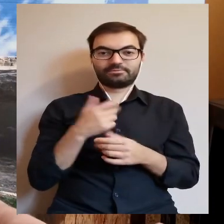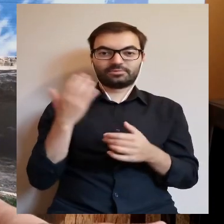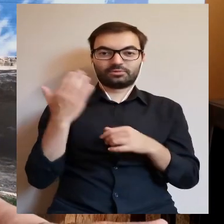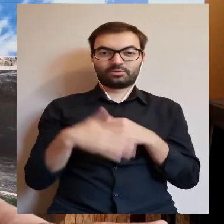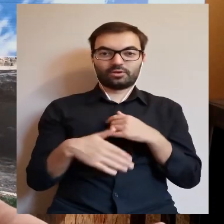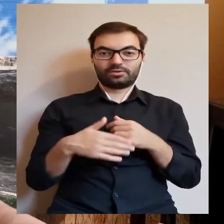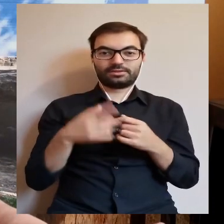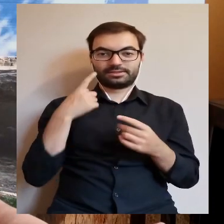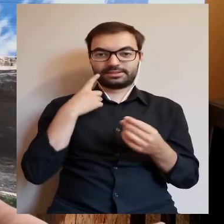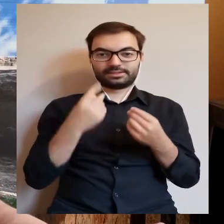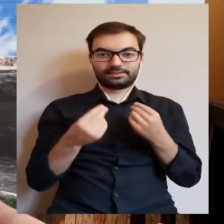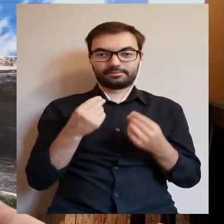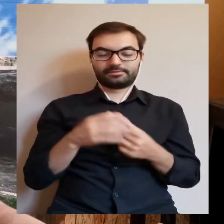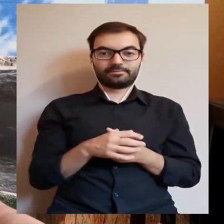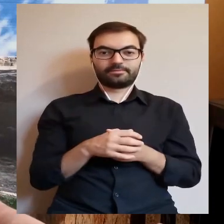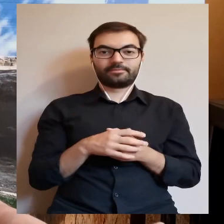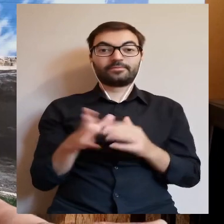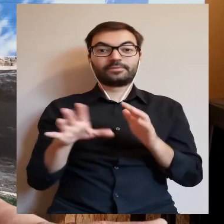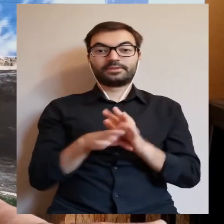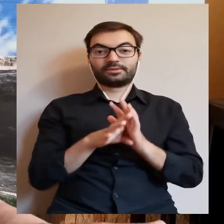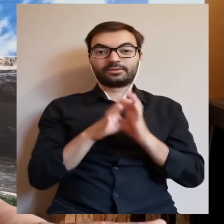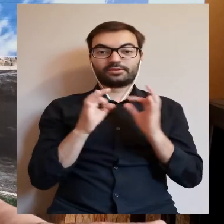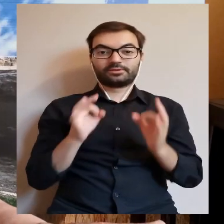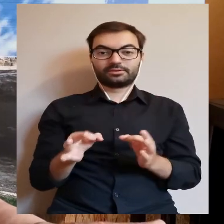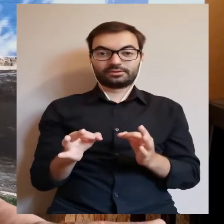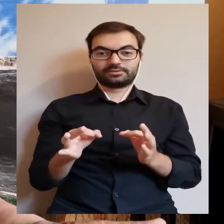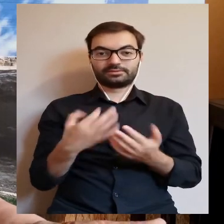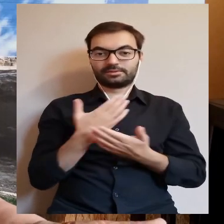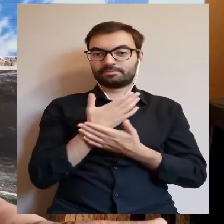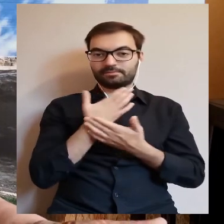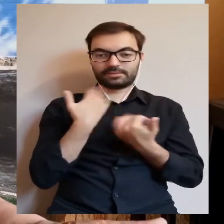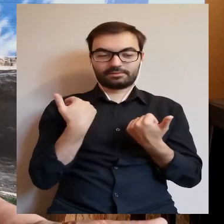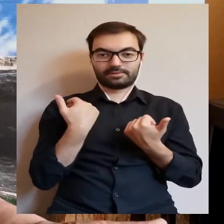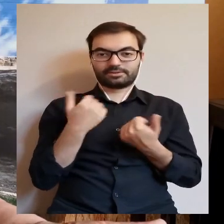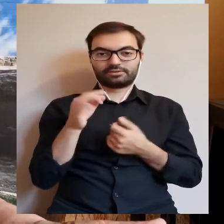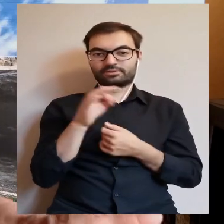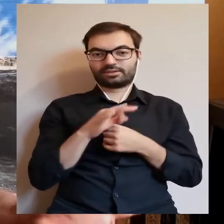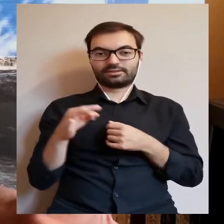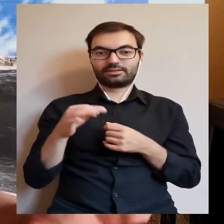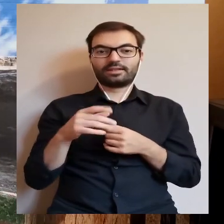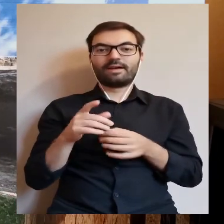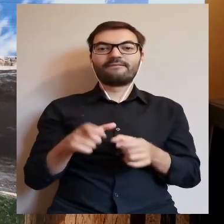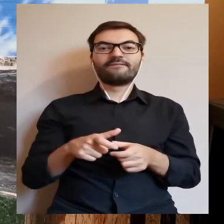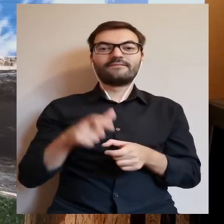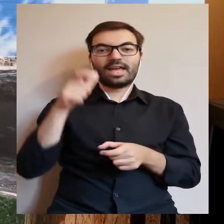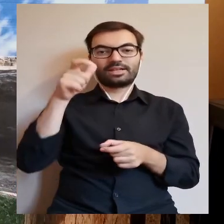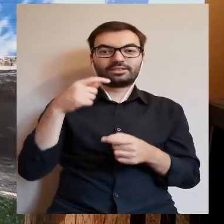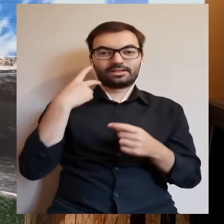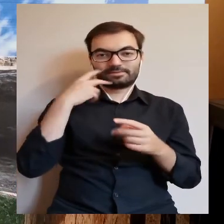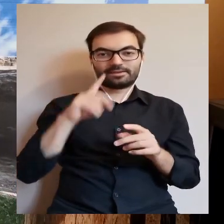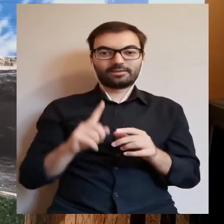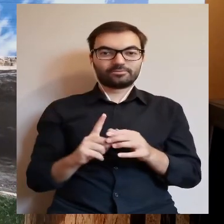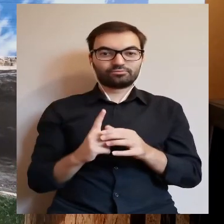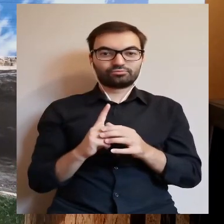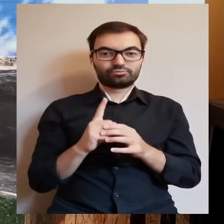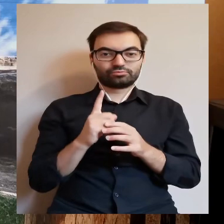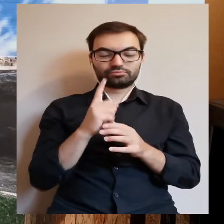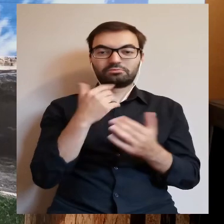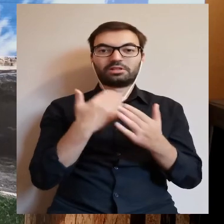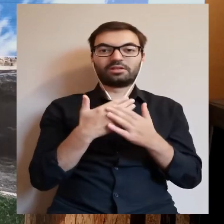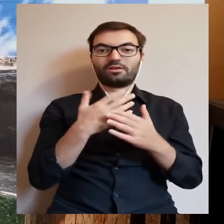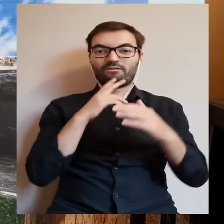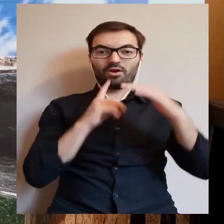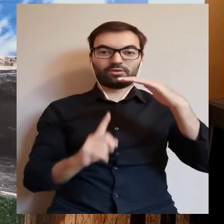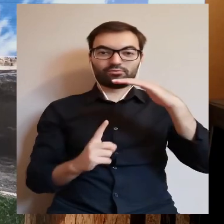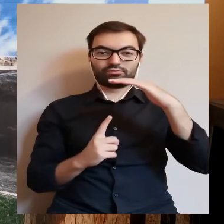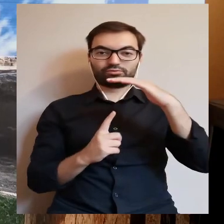No i koniec zabawy. Od tej pory nie ma już szans, aby wieże wynurzyły się ponownie i nie słychać już